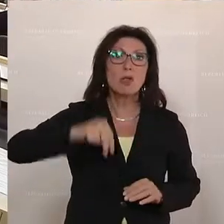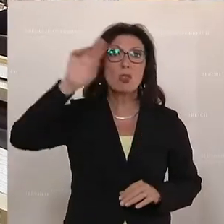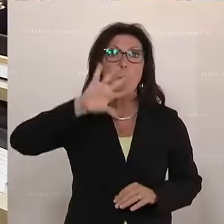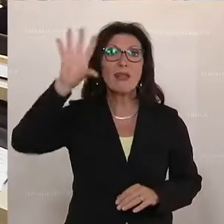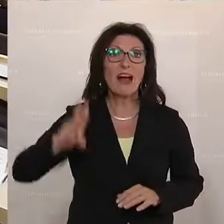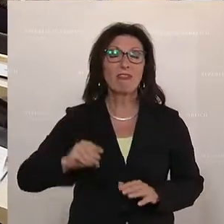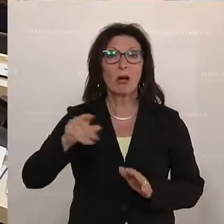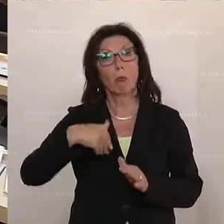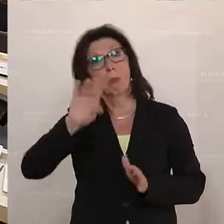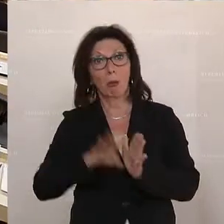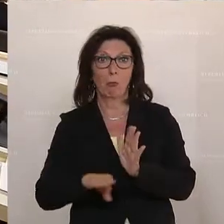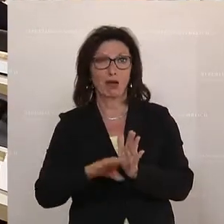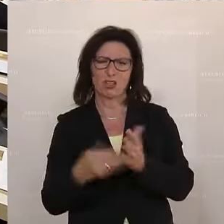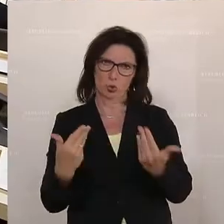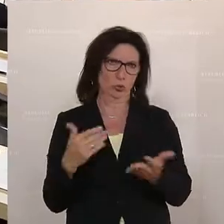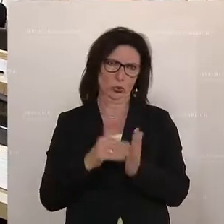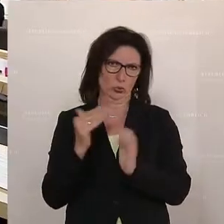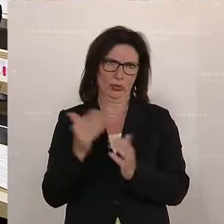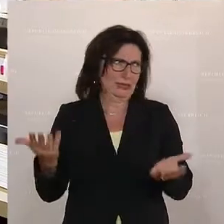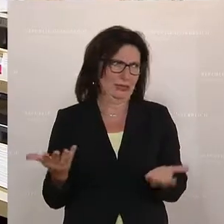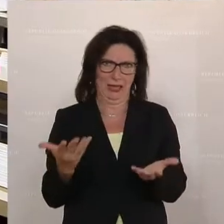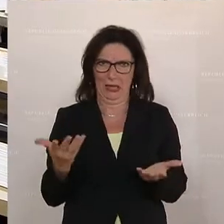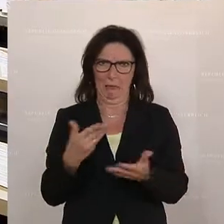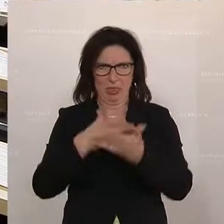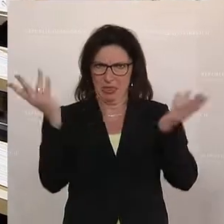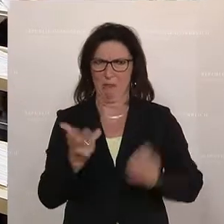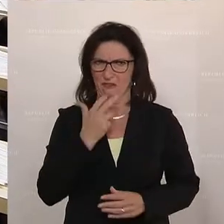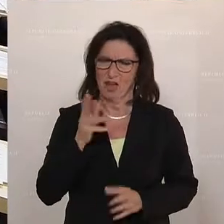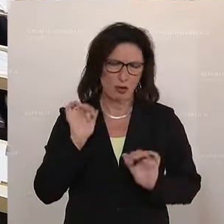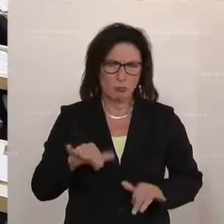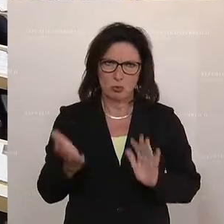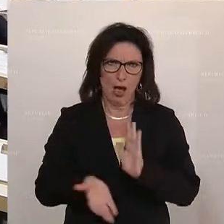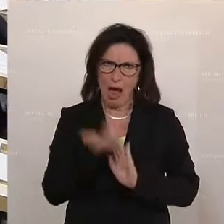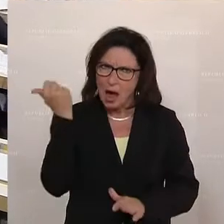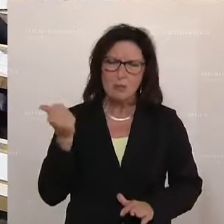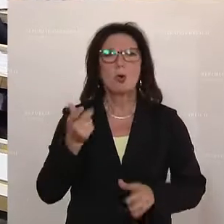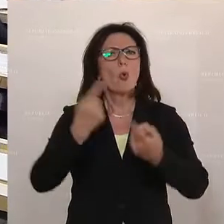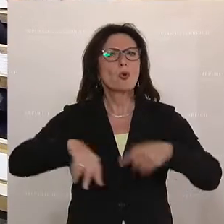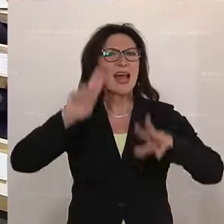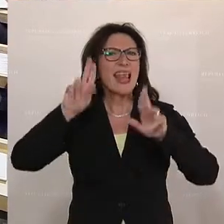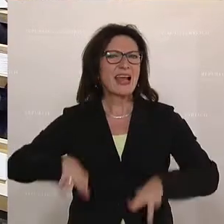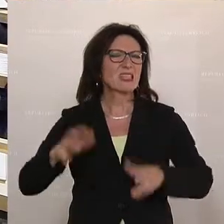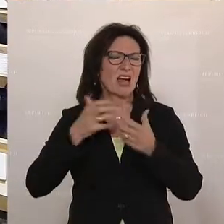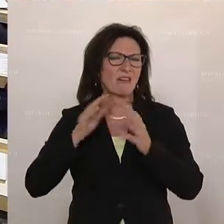ist. Also das ist ein System, das kann niemand wollen und das gehört abgeschafft. da hat Landesrat Waldhäusl völlig recht.